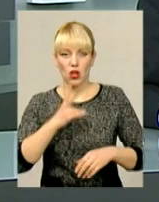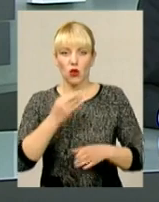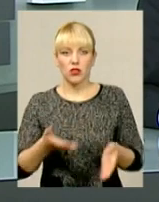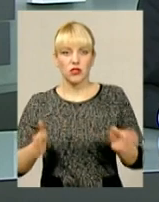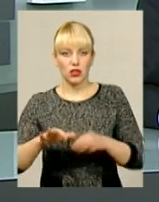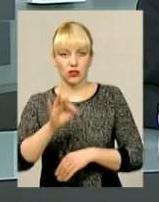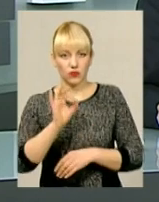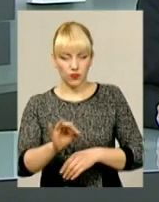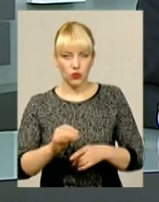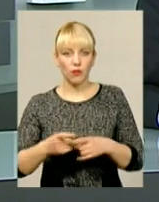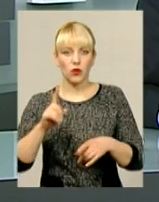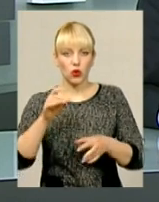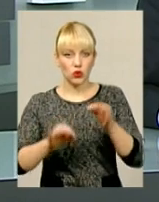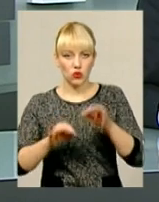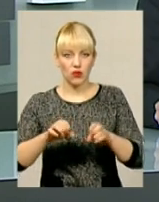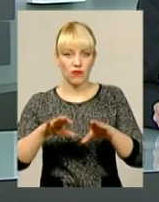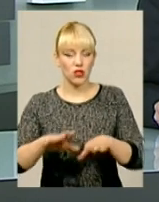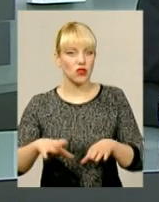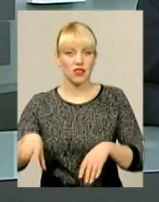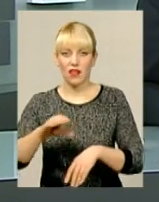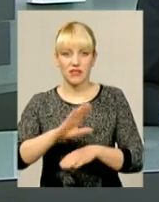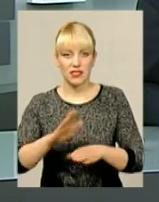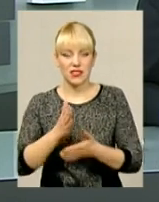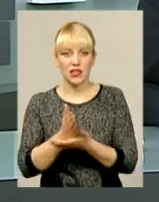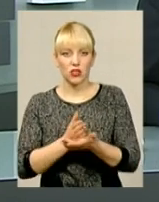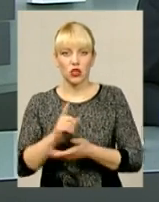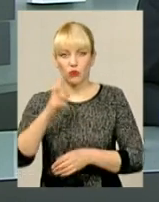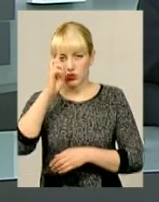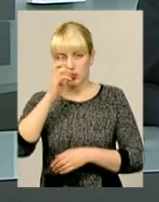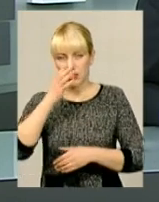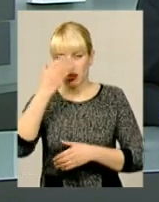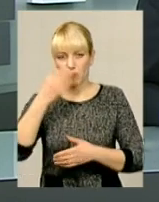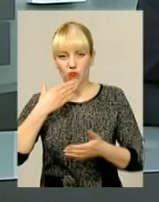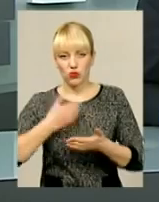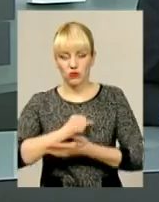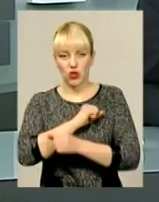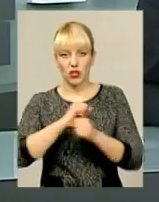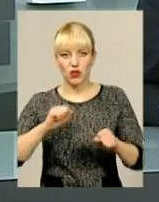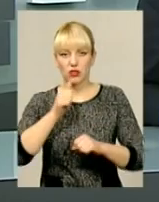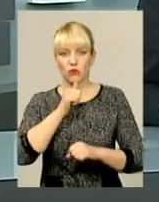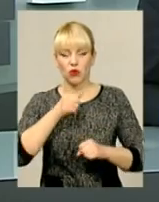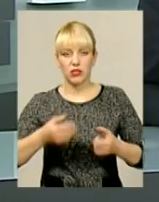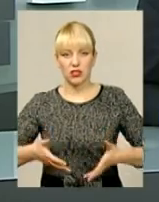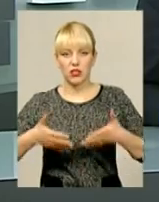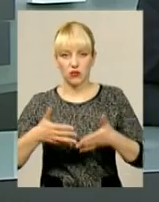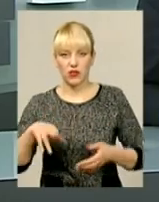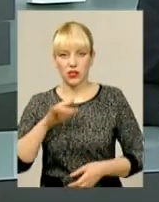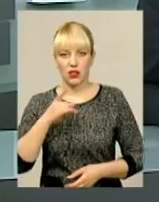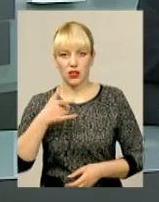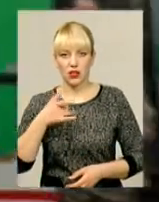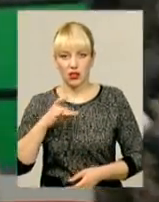бо Феміда вирішила, що не всі заслужили. Чому держава забула про своїх героїв, спробувала з'ясувати Надія Драганчук.